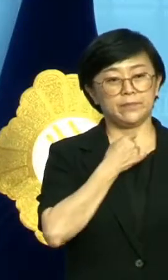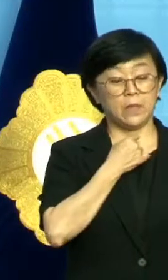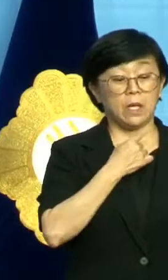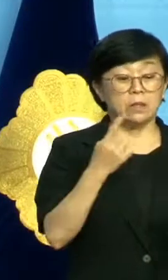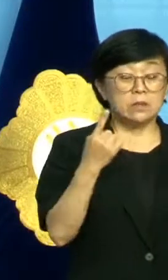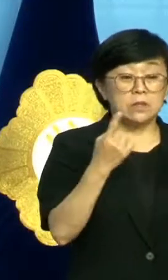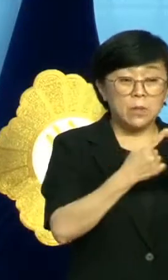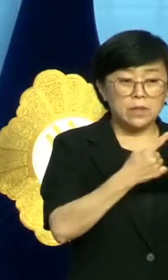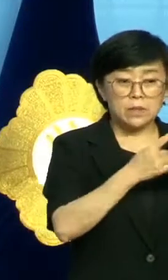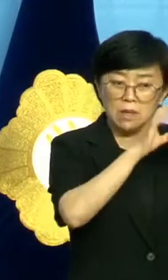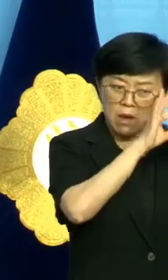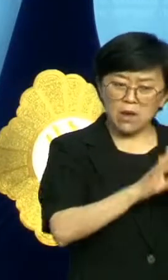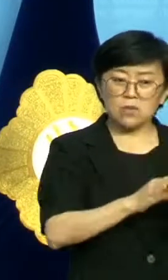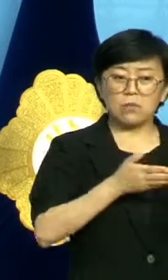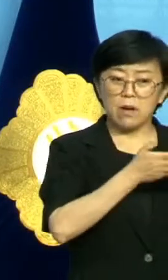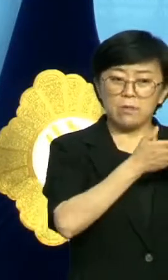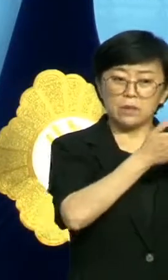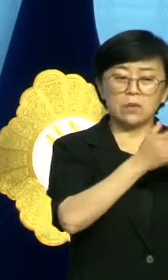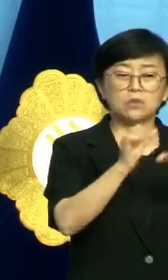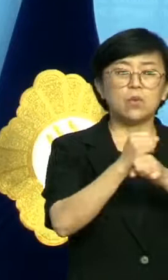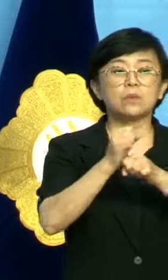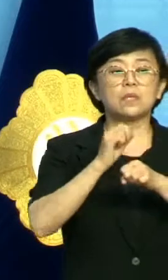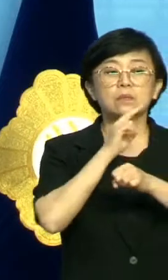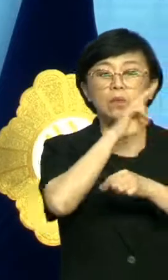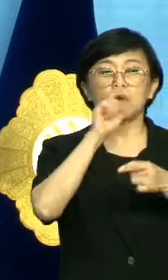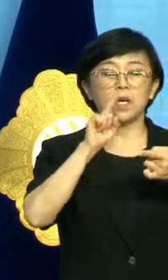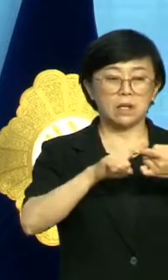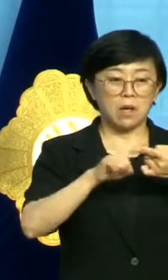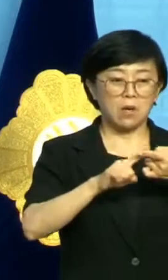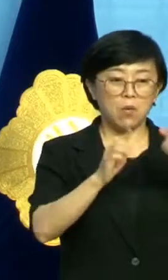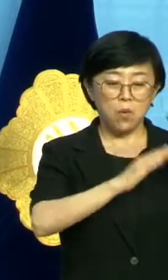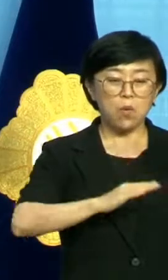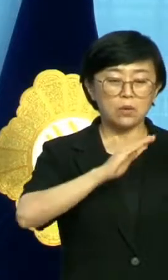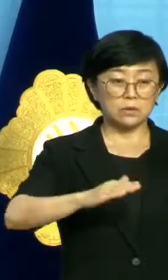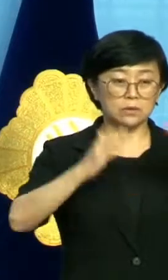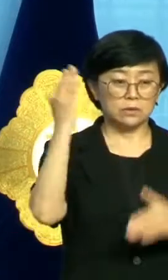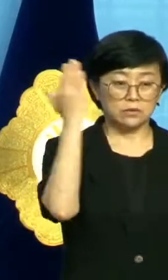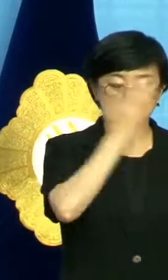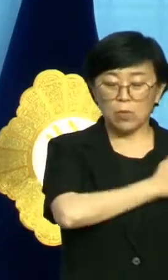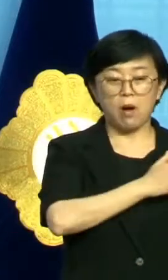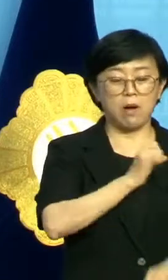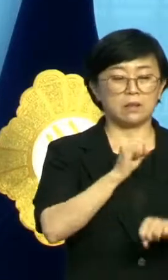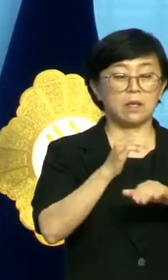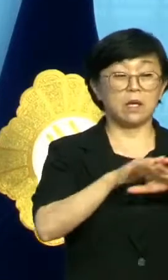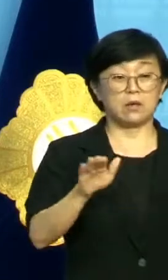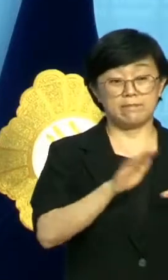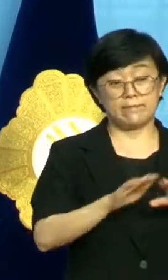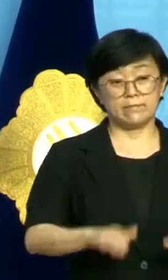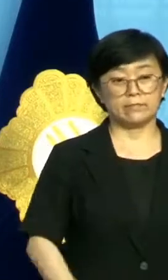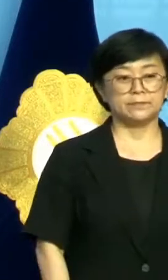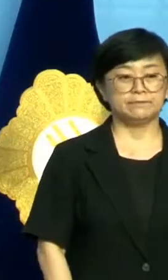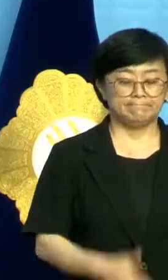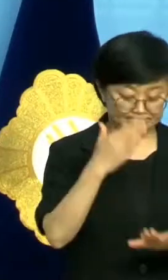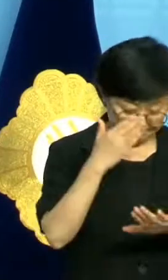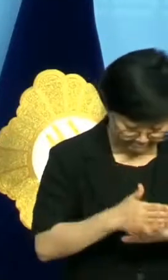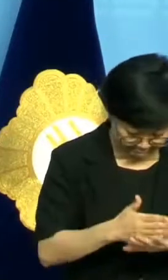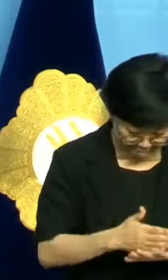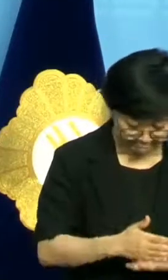첫 단추는 끊임없이 제기되고 있는 조작 의혹에 대한 공정하고 투명한 해결입니다. 감사합니다.